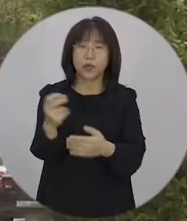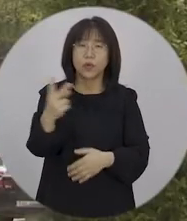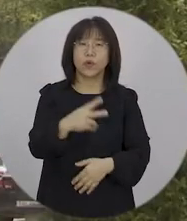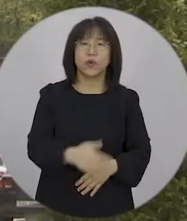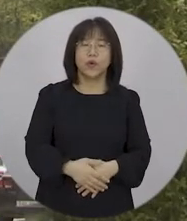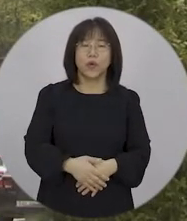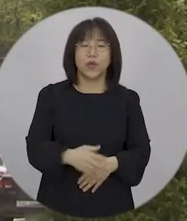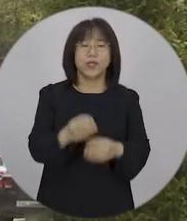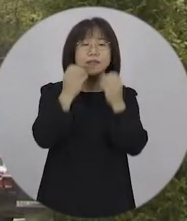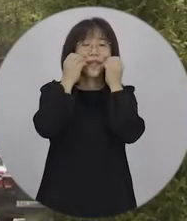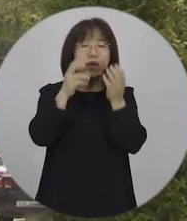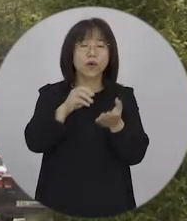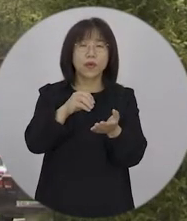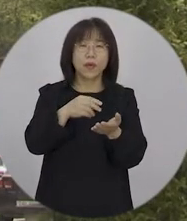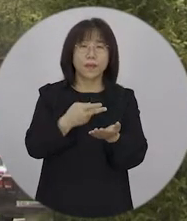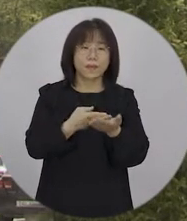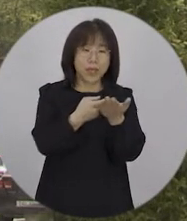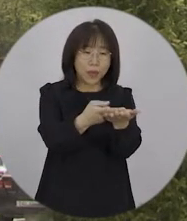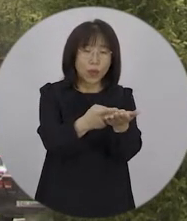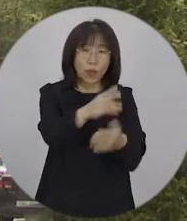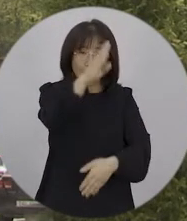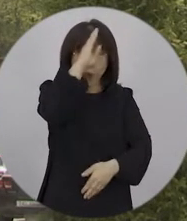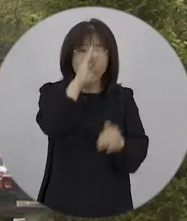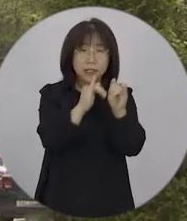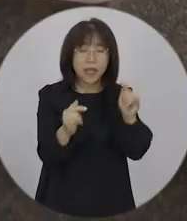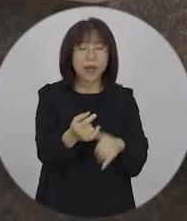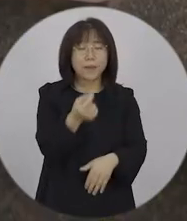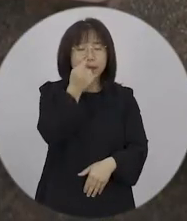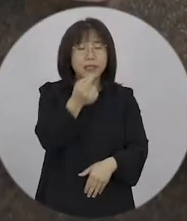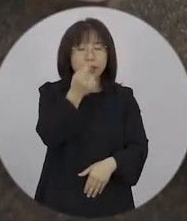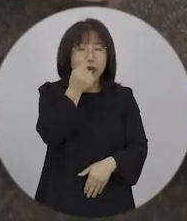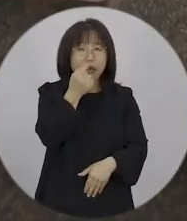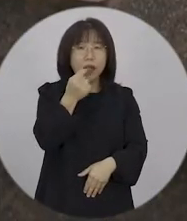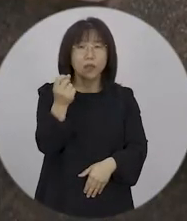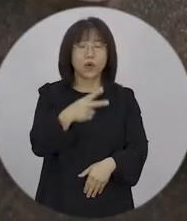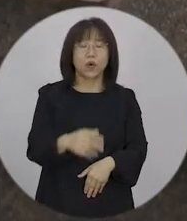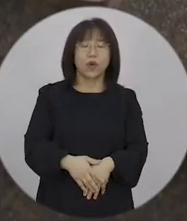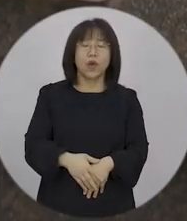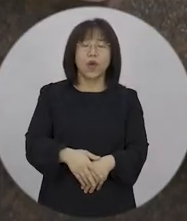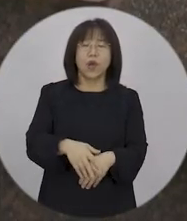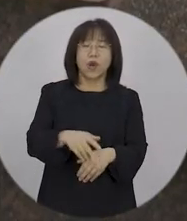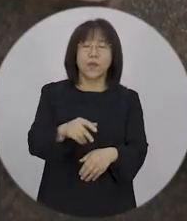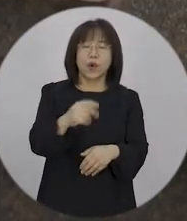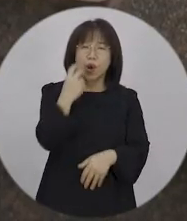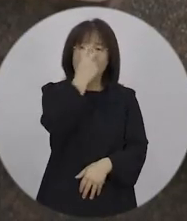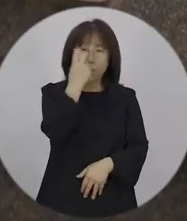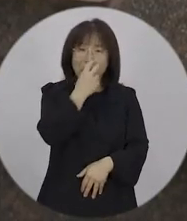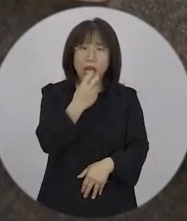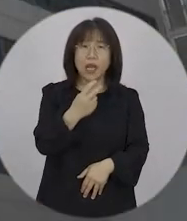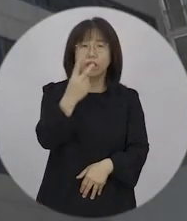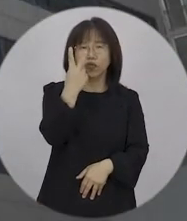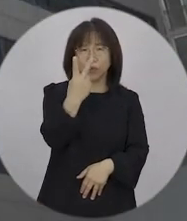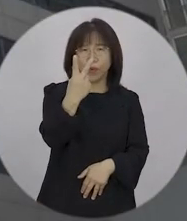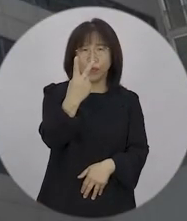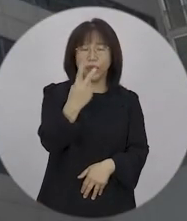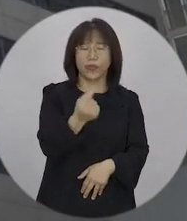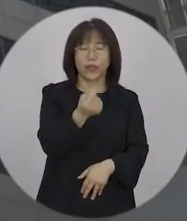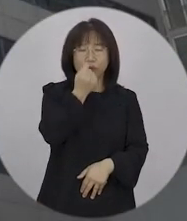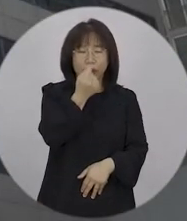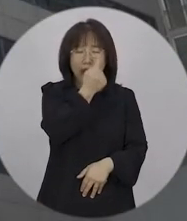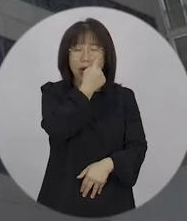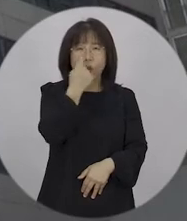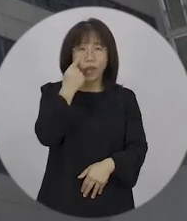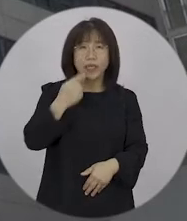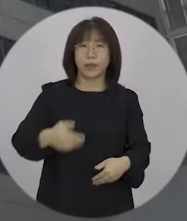또 모든 신규 입원 환자에 대해 입원 시 PCR검사 2회와 일정기간 격리를 실시해 오미크론 감염